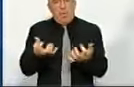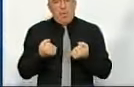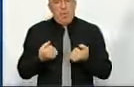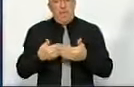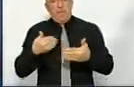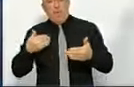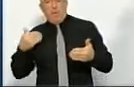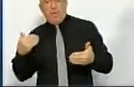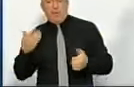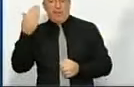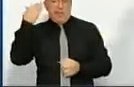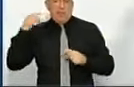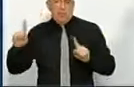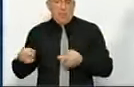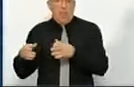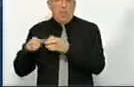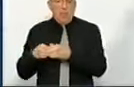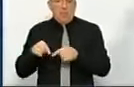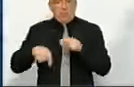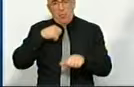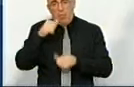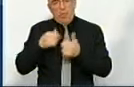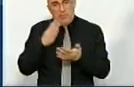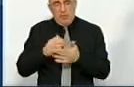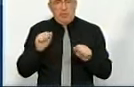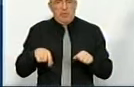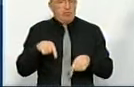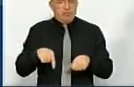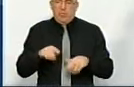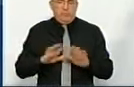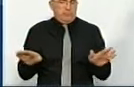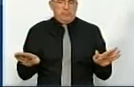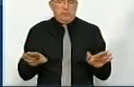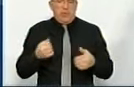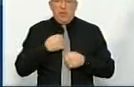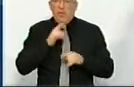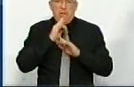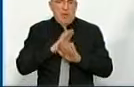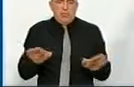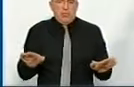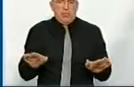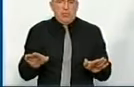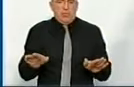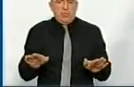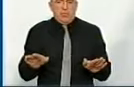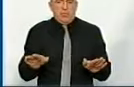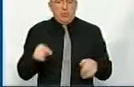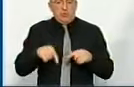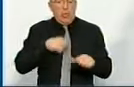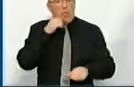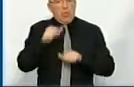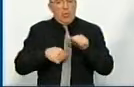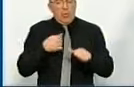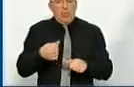попередні, давніше створені громади цього року. Є можливість? Цього року ні. Не буде. На жаль, не буде, тому що цього